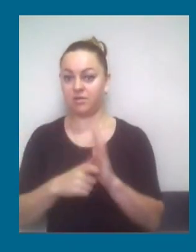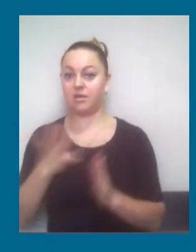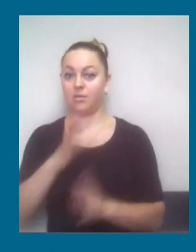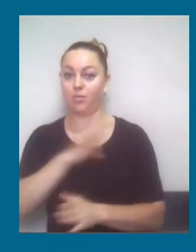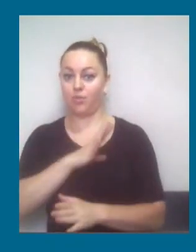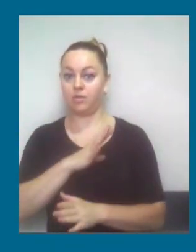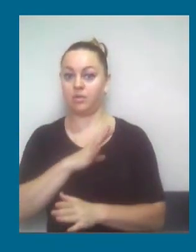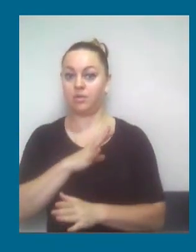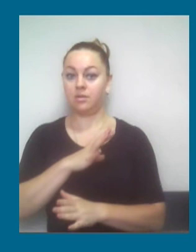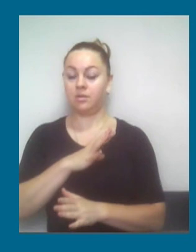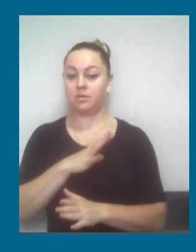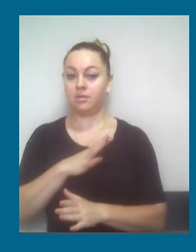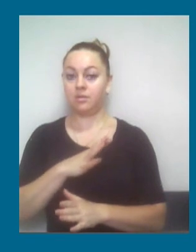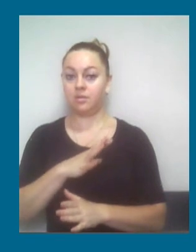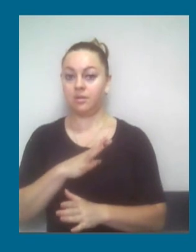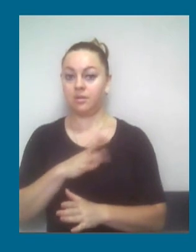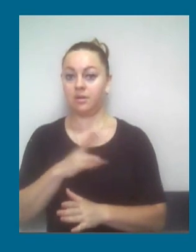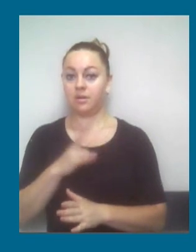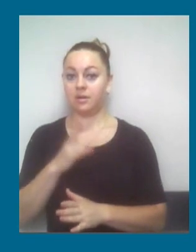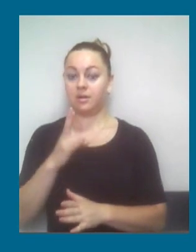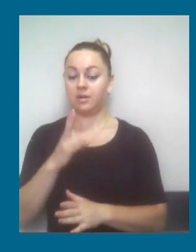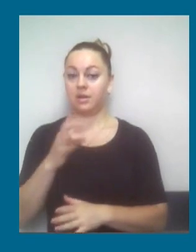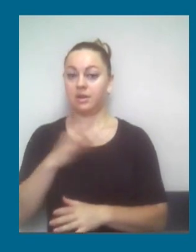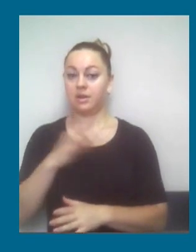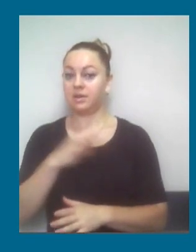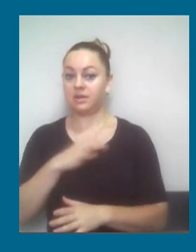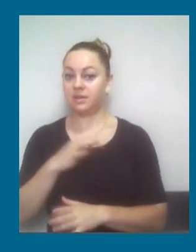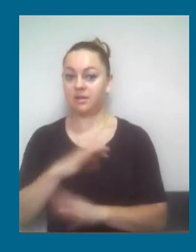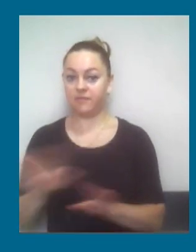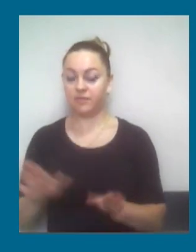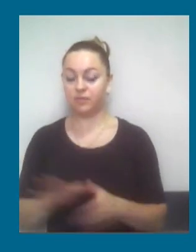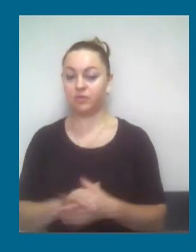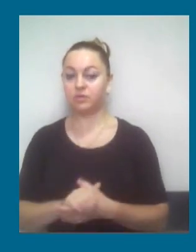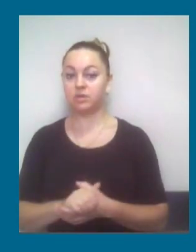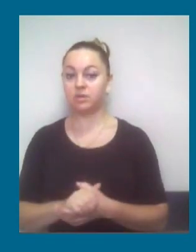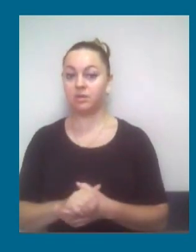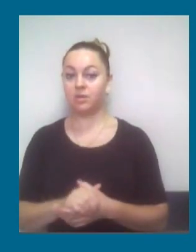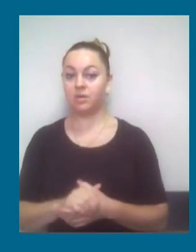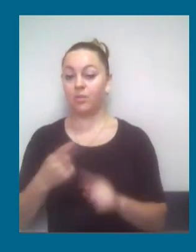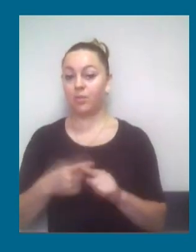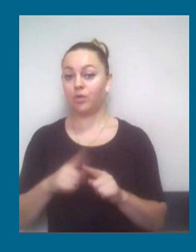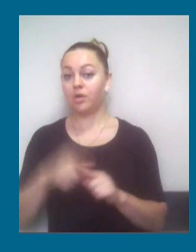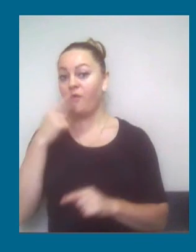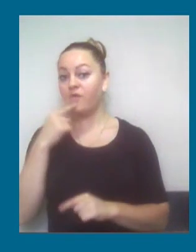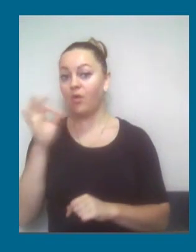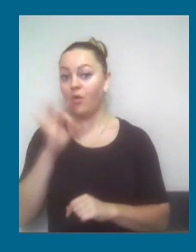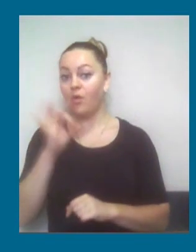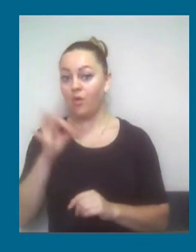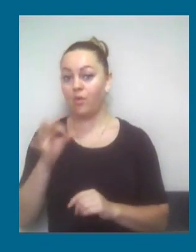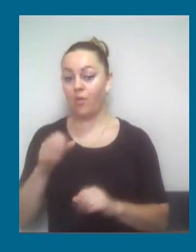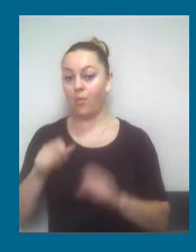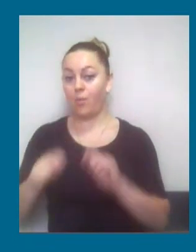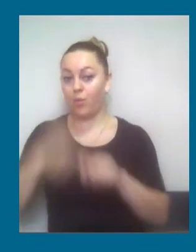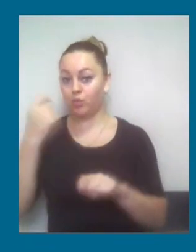неравнодушні граждані. Тому казати про те, що порушуються права саме мешканців